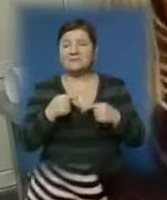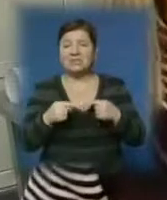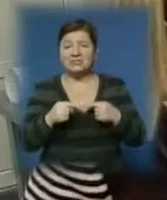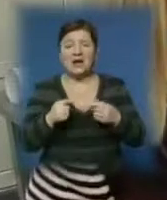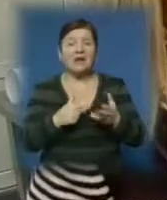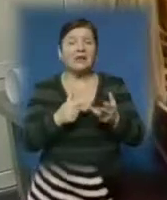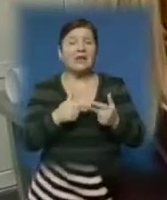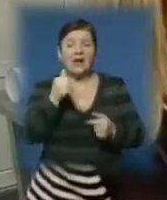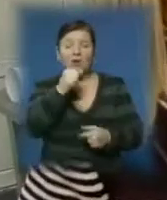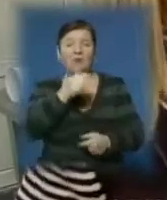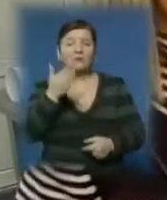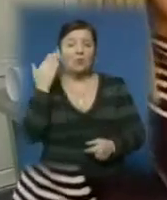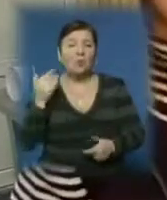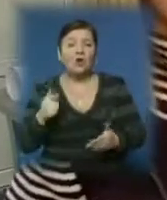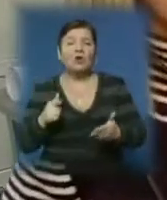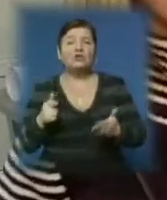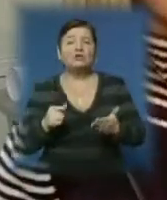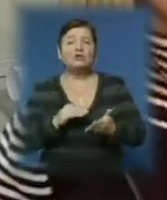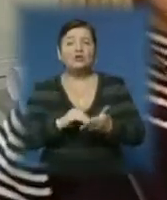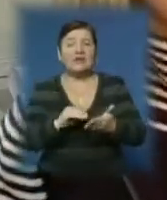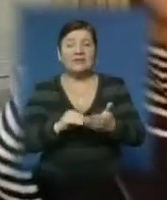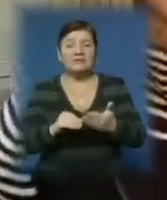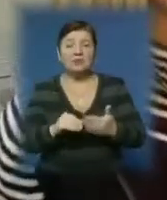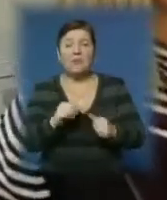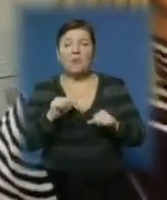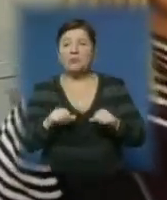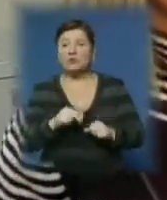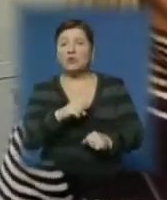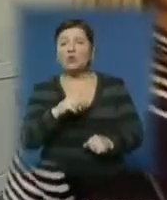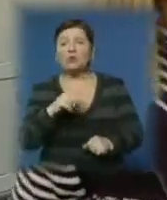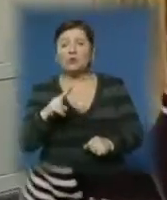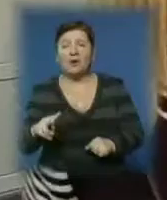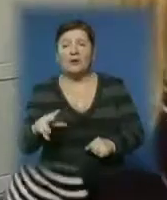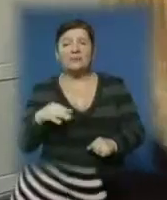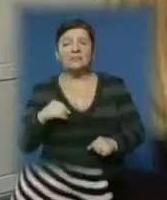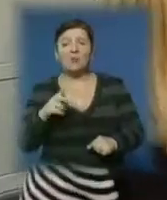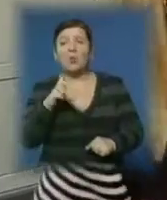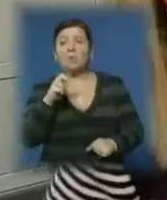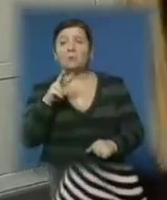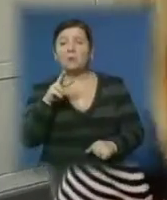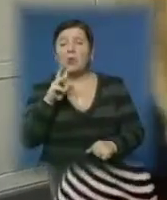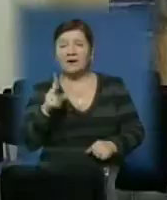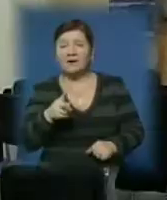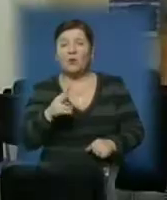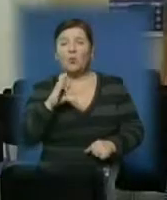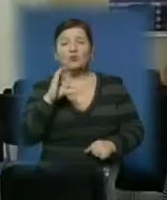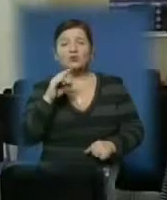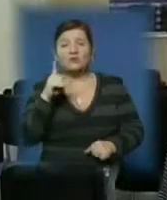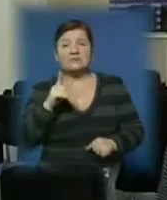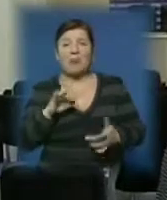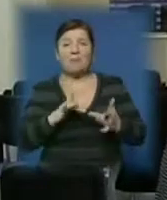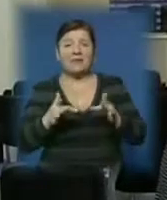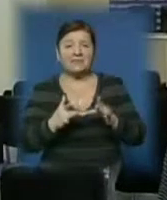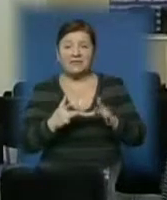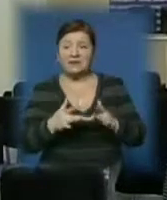кілька років тому. Сьогодні журналістом може бути фактично будь-хто, якщо він напише свій блог або напише щось у соціальних мережах». «Спікер запитав,